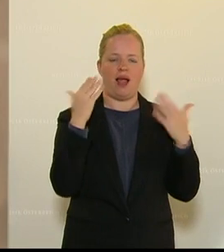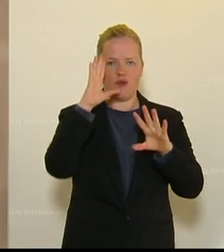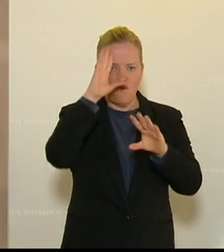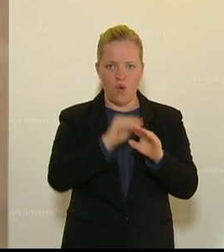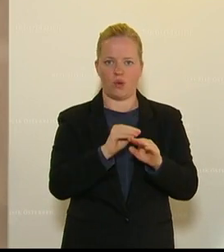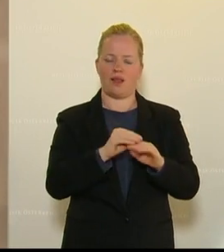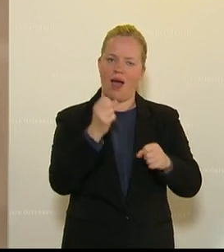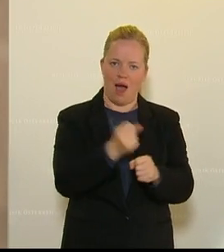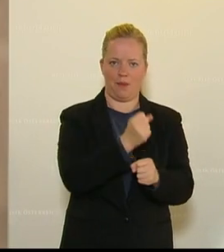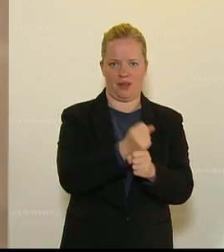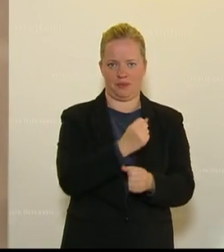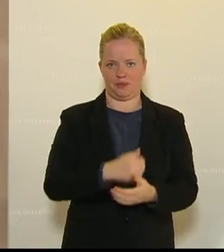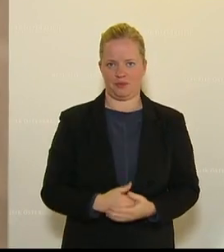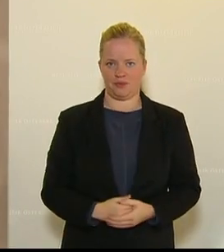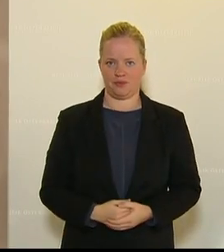und arbeiten.